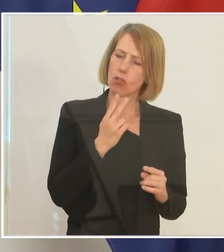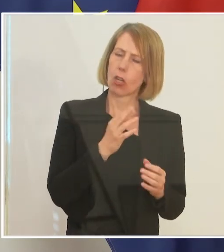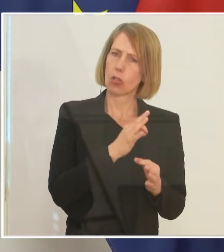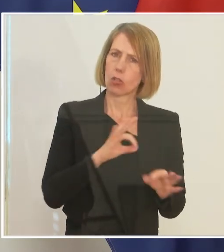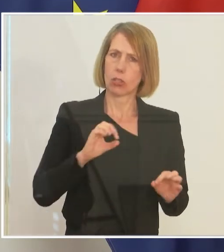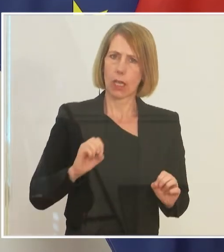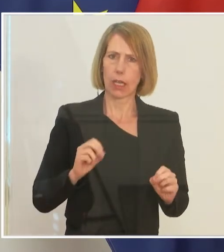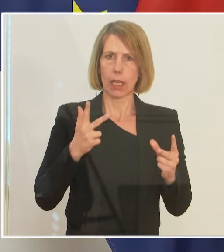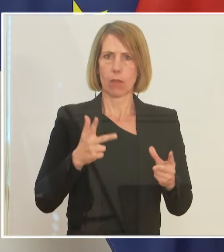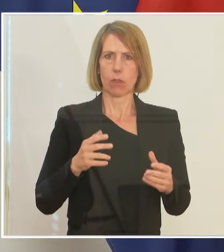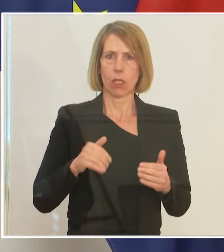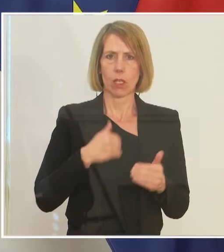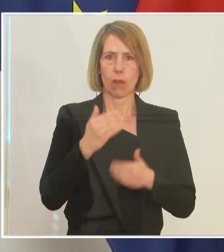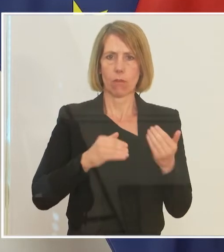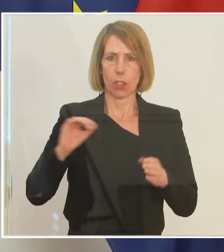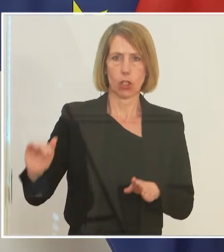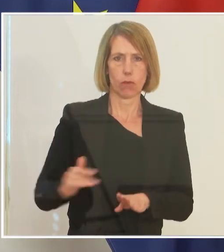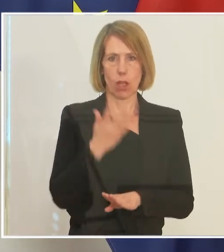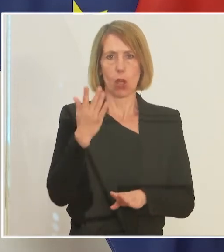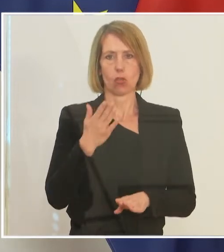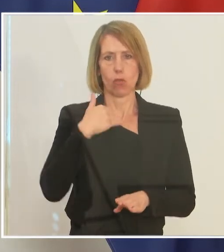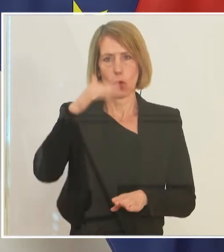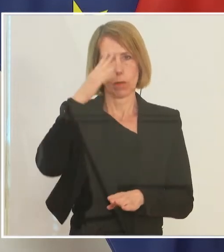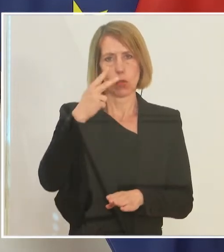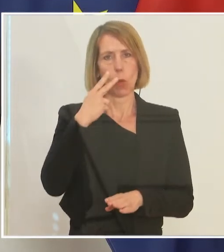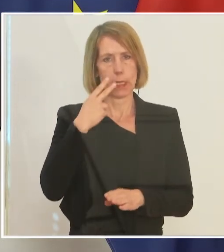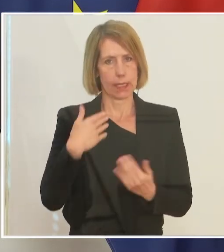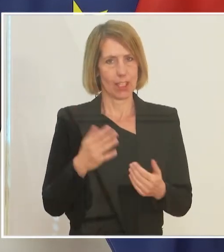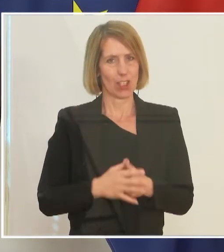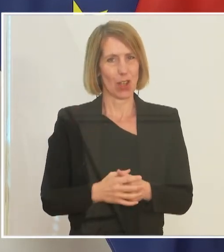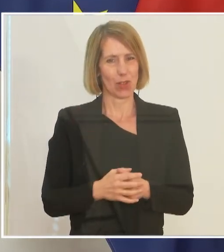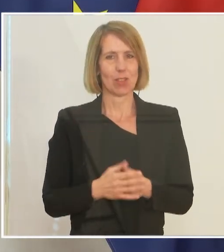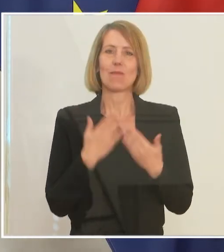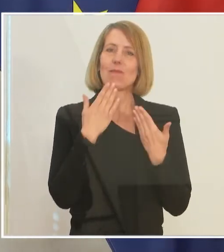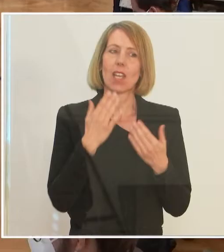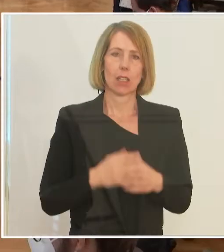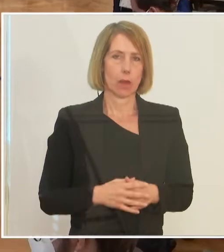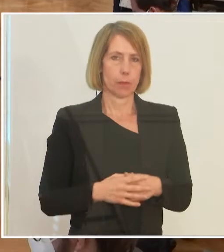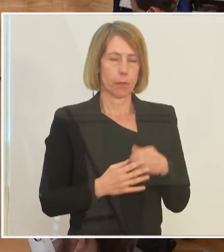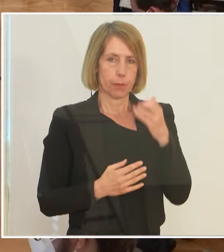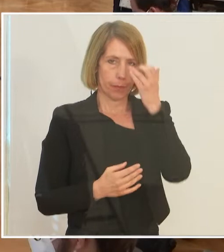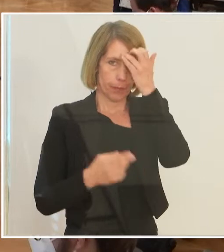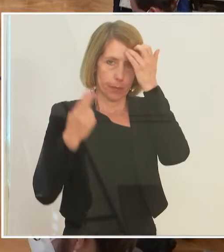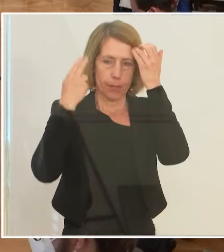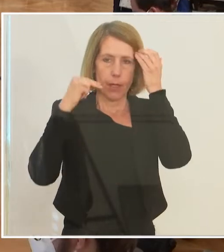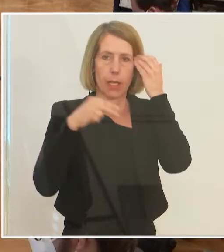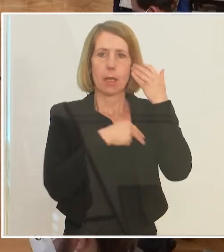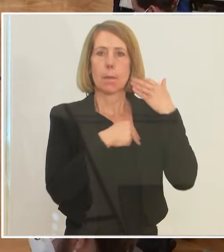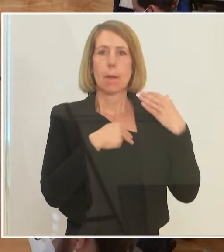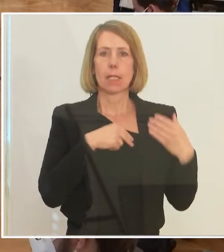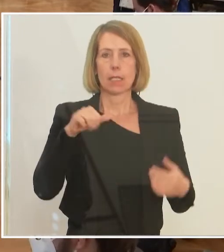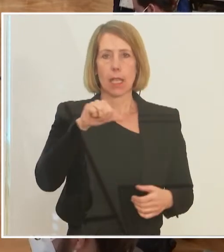kräftigen Wirtschaftsaufschwung im Sommer aus. Danke. Vielen Dank. Herr Mag. Altenner, bitte.